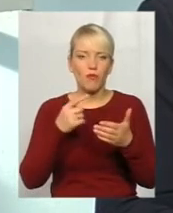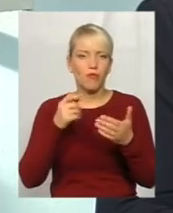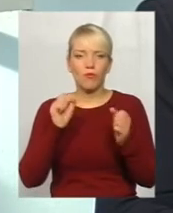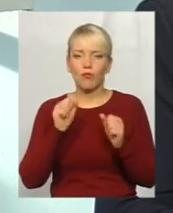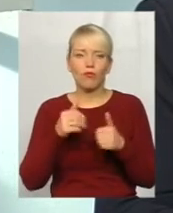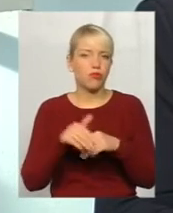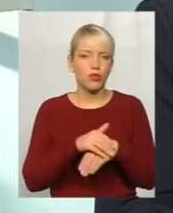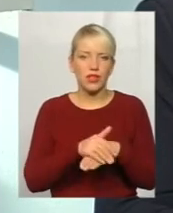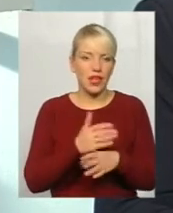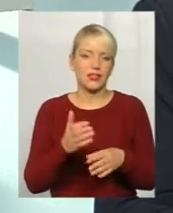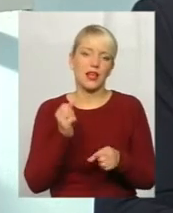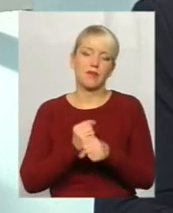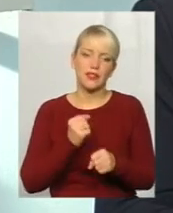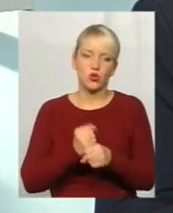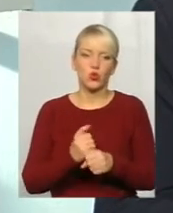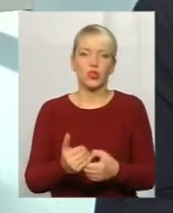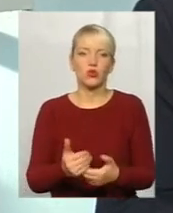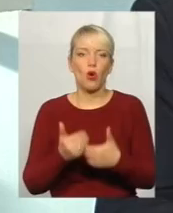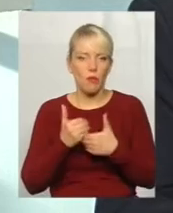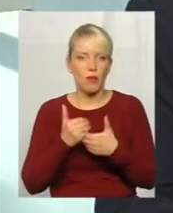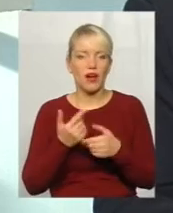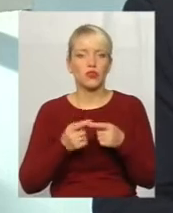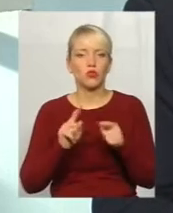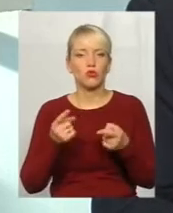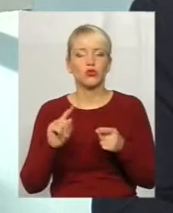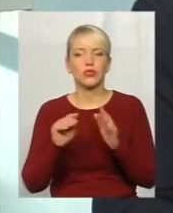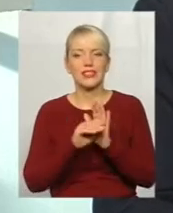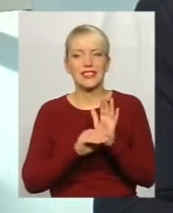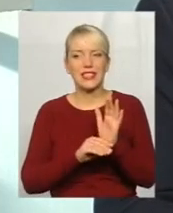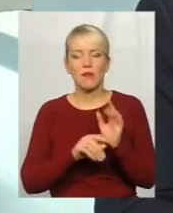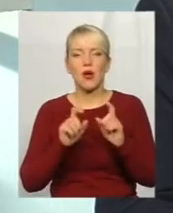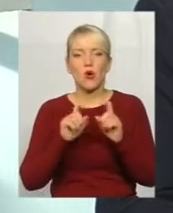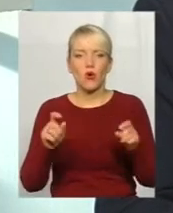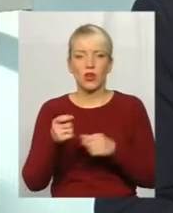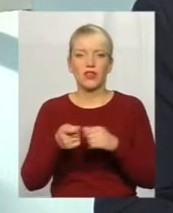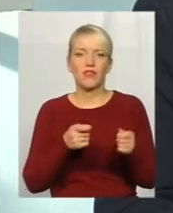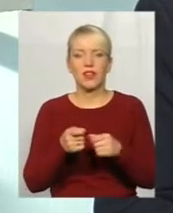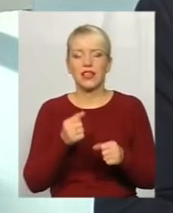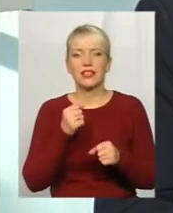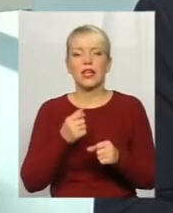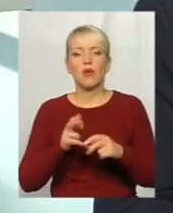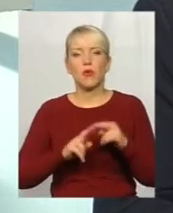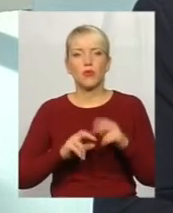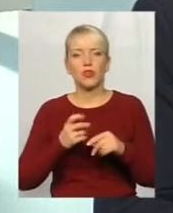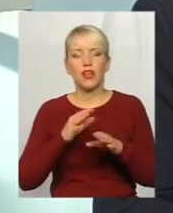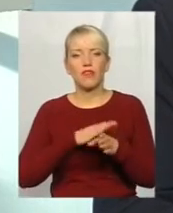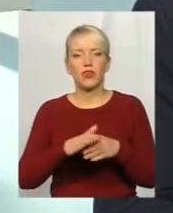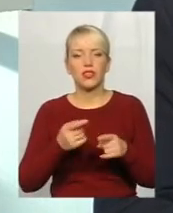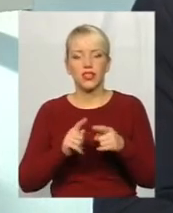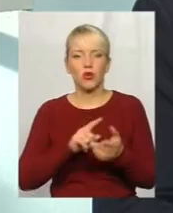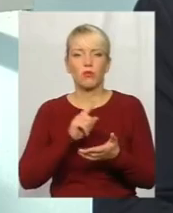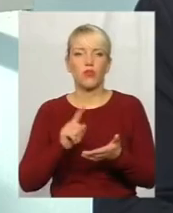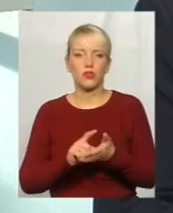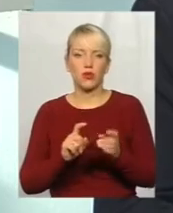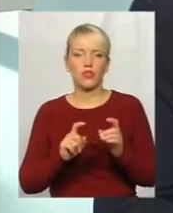ласка, працюйте, допомагайте. Тому що система органи влади побудована в першу чергу на виконання тих обов'язкових функцій, які ми повинні робити.